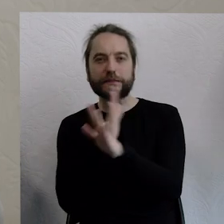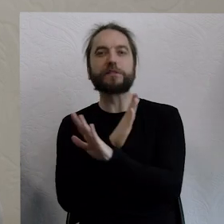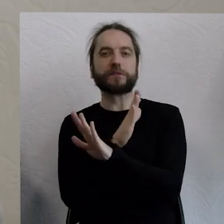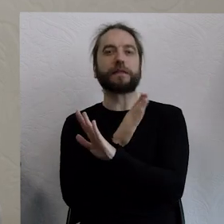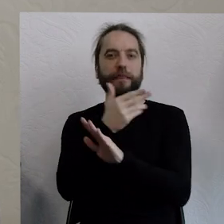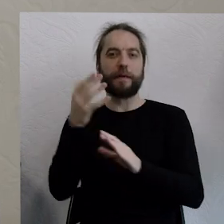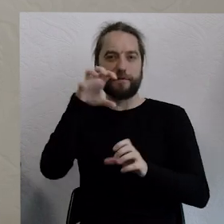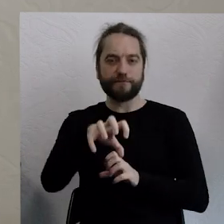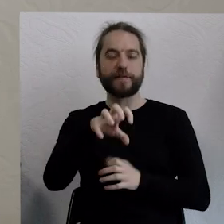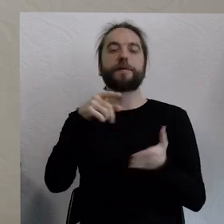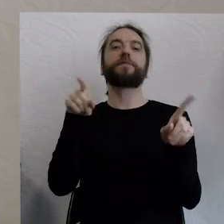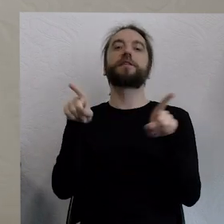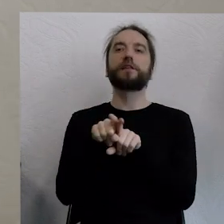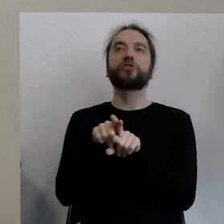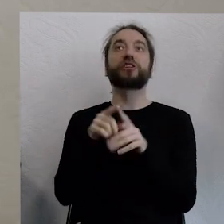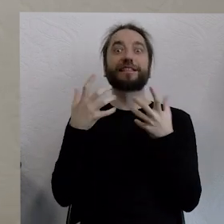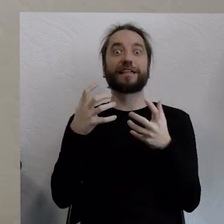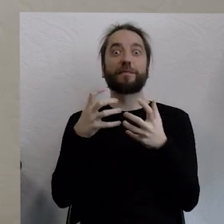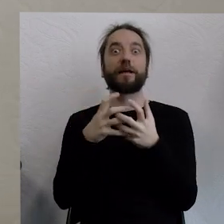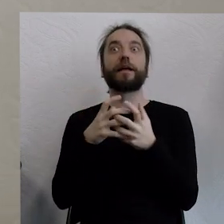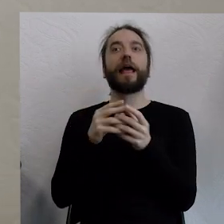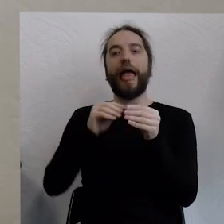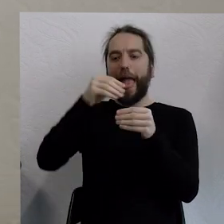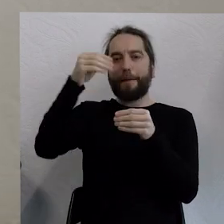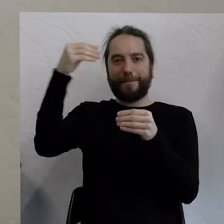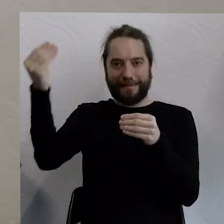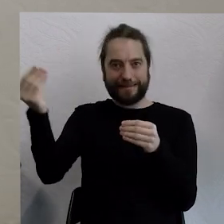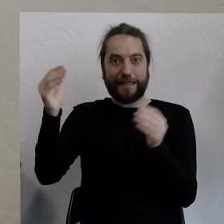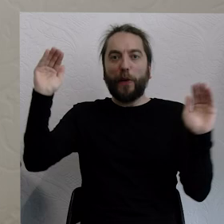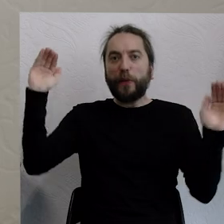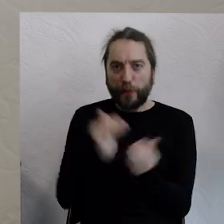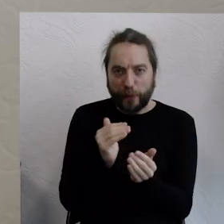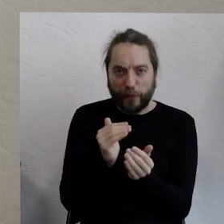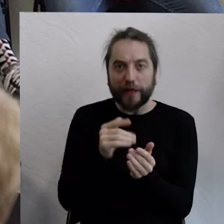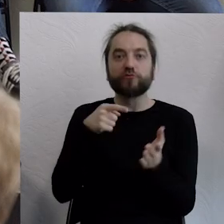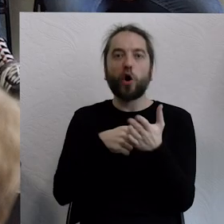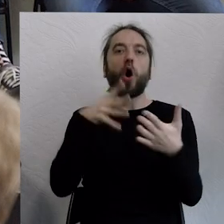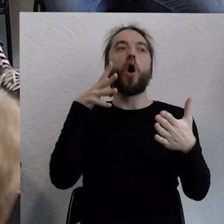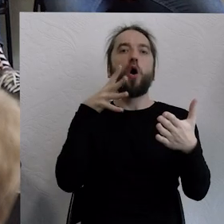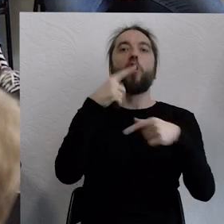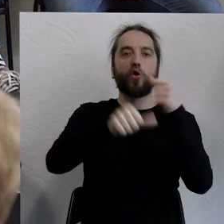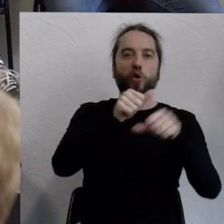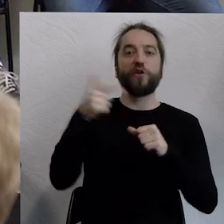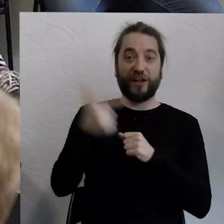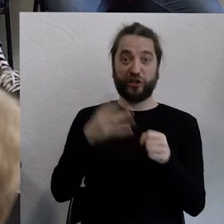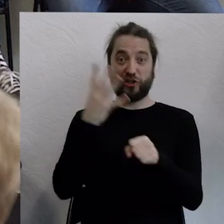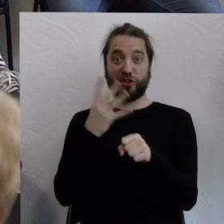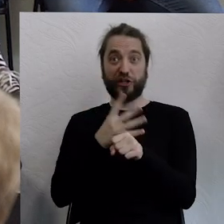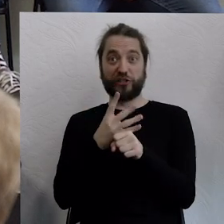90% zredukować emisję w 2040 roku, aby być gotowymi na